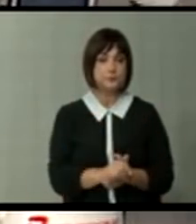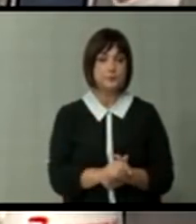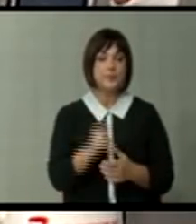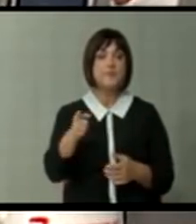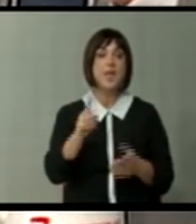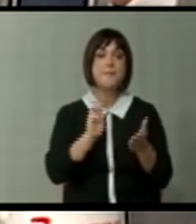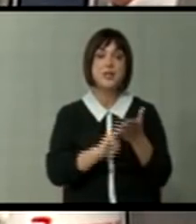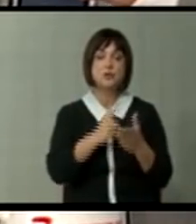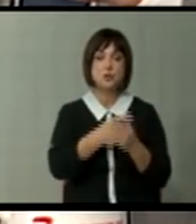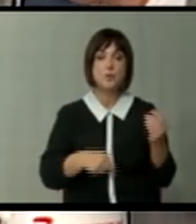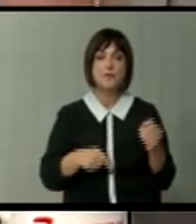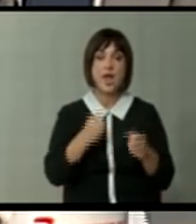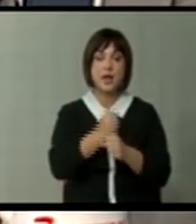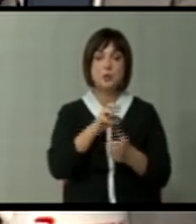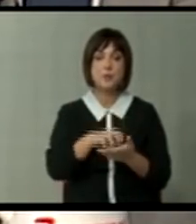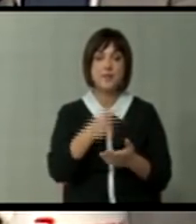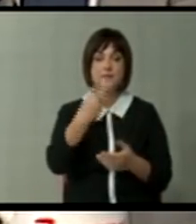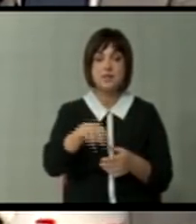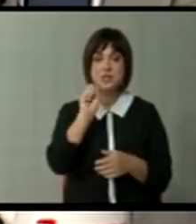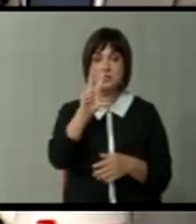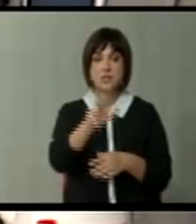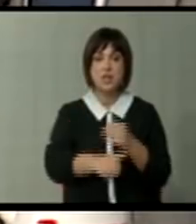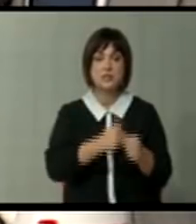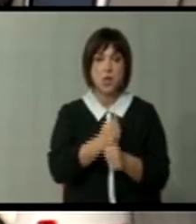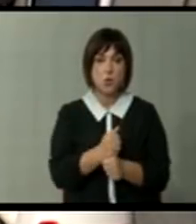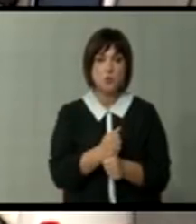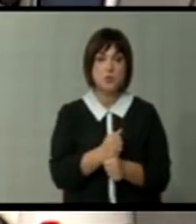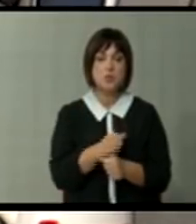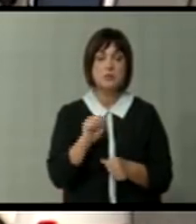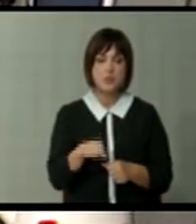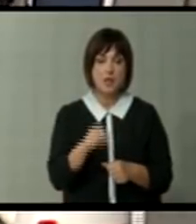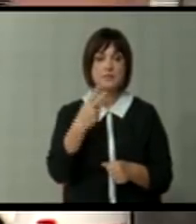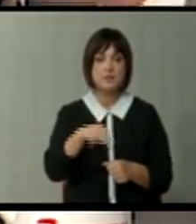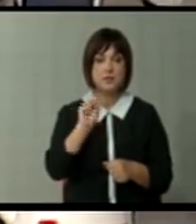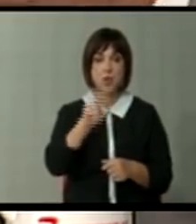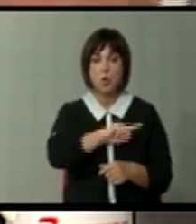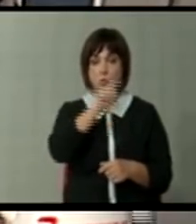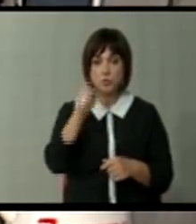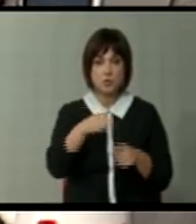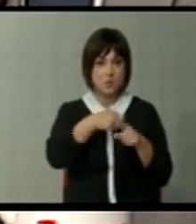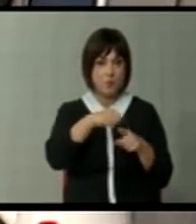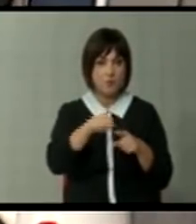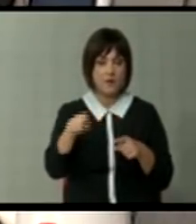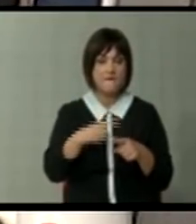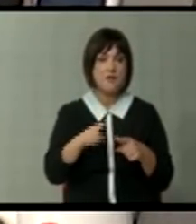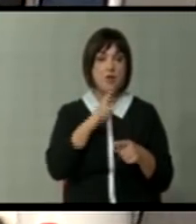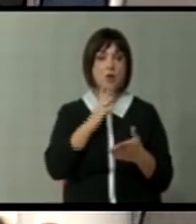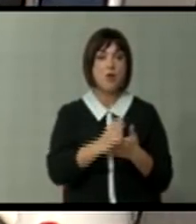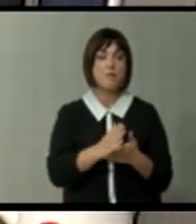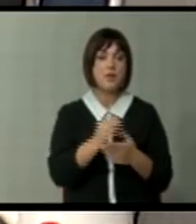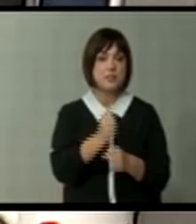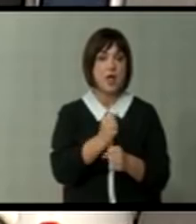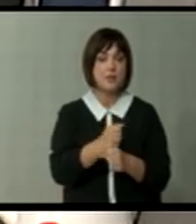вте работно место во 2000 и која година? 2013 година. 2013 година. Да, 2013 година. Од тогаш се исправиат тие недоследности кои што беа